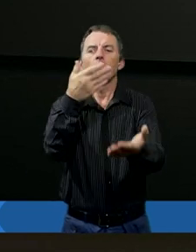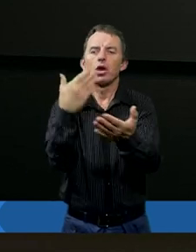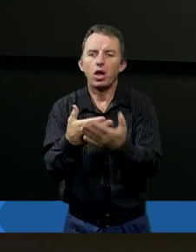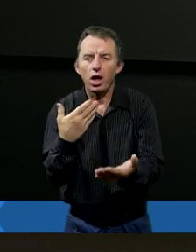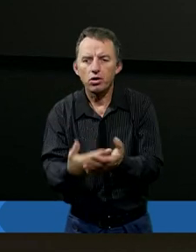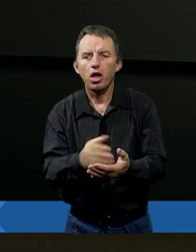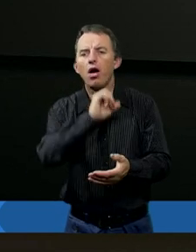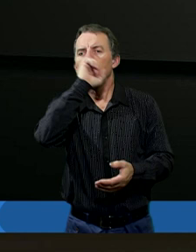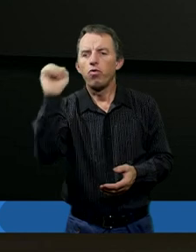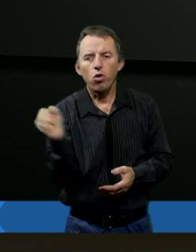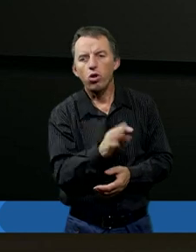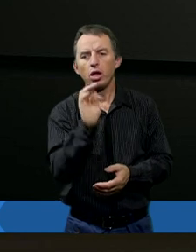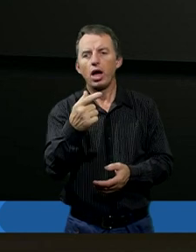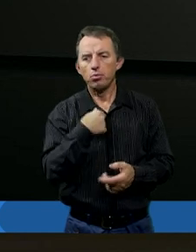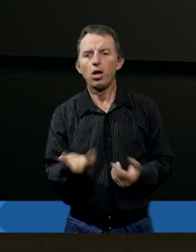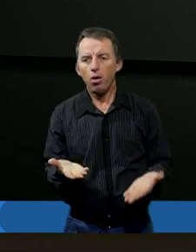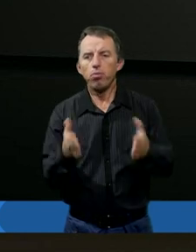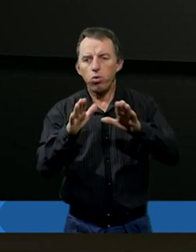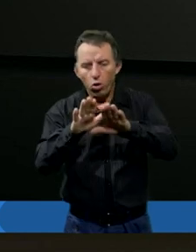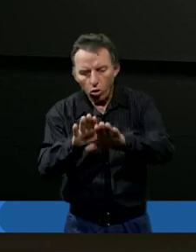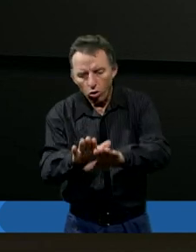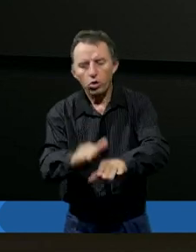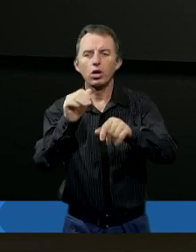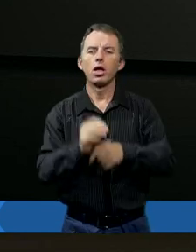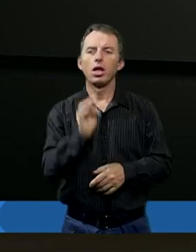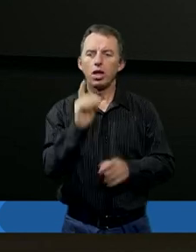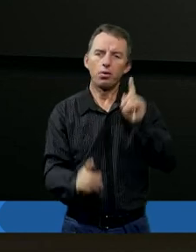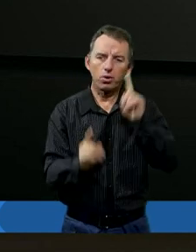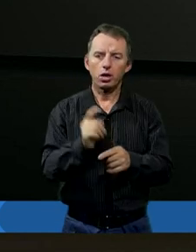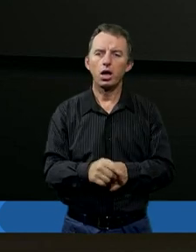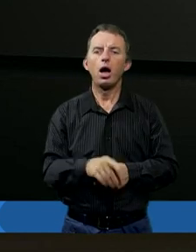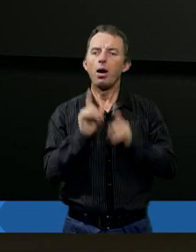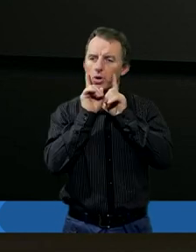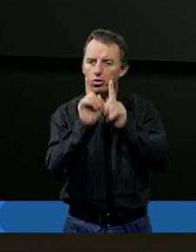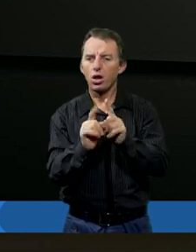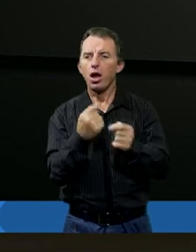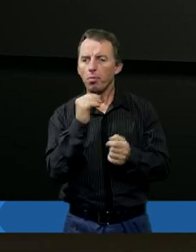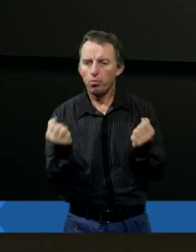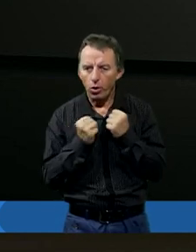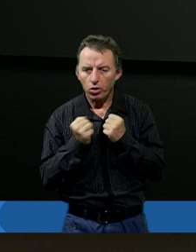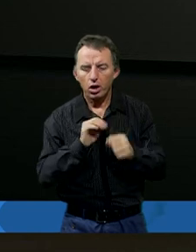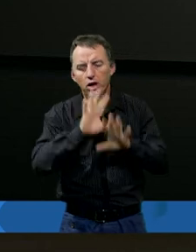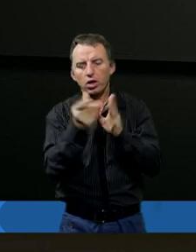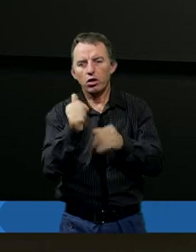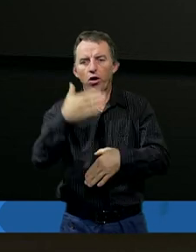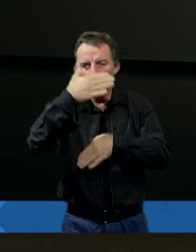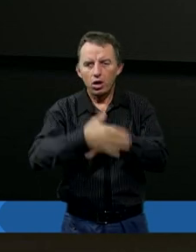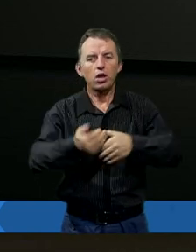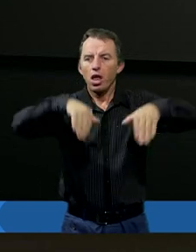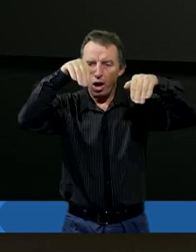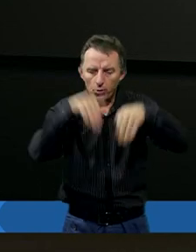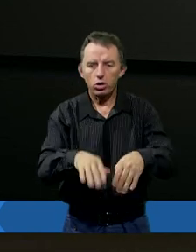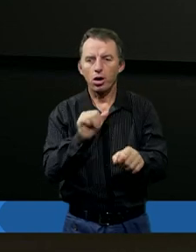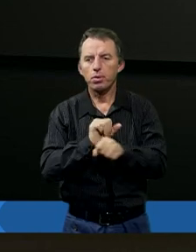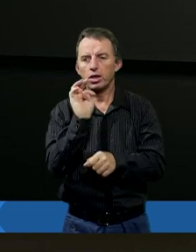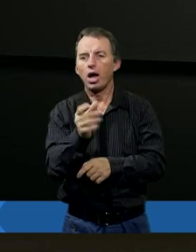dlaczego w ogóle Bóg mi tak błogosławi? I też tak czasami irracjonalnie się boję, to kiedy to się wszystko skończy, bo przecież nie może